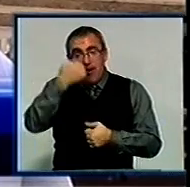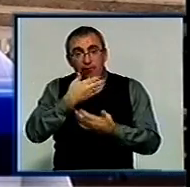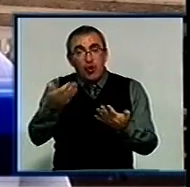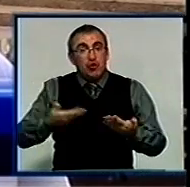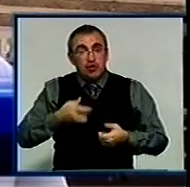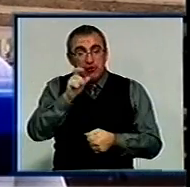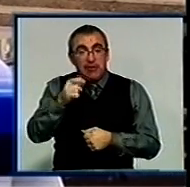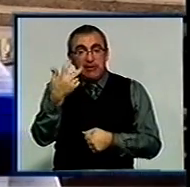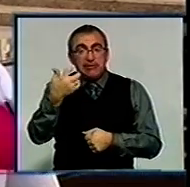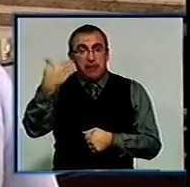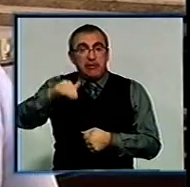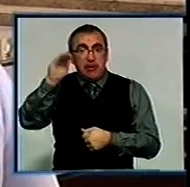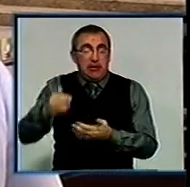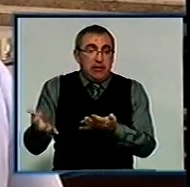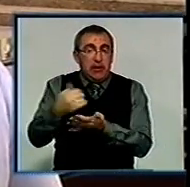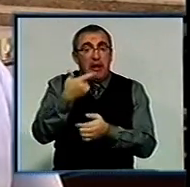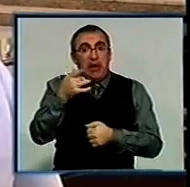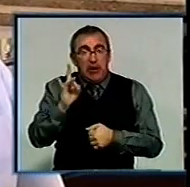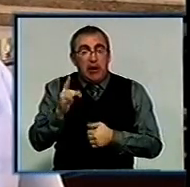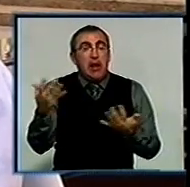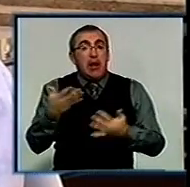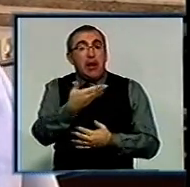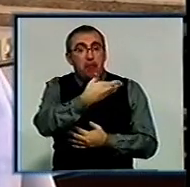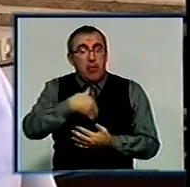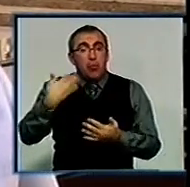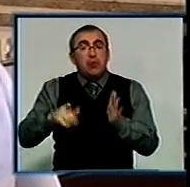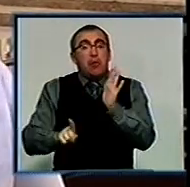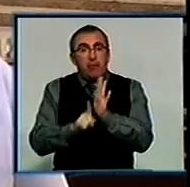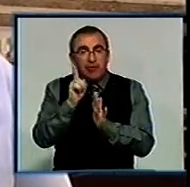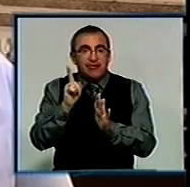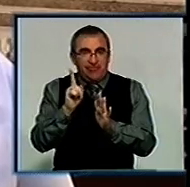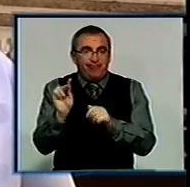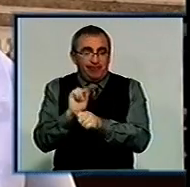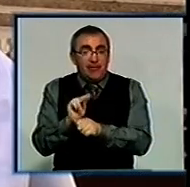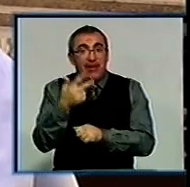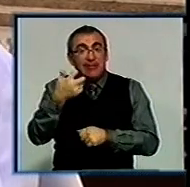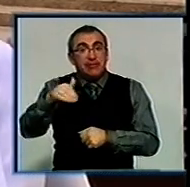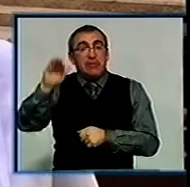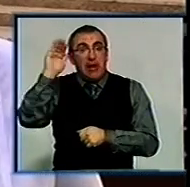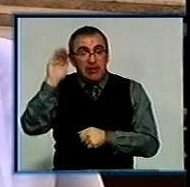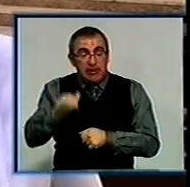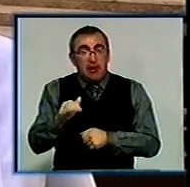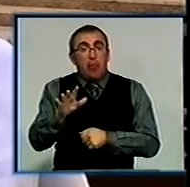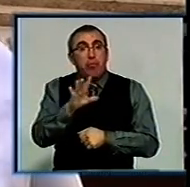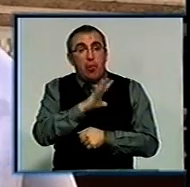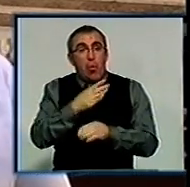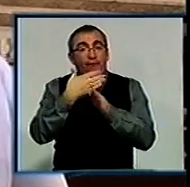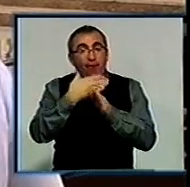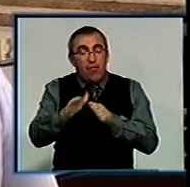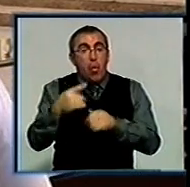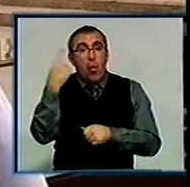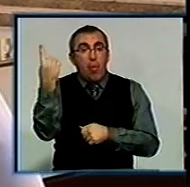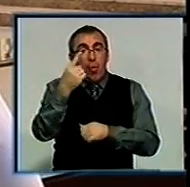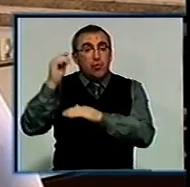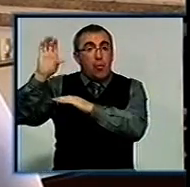зібрано 350 тисяч гривень, які ми вже почали освоювати. І 350 тисяч було виділено з